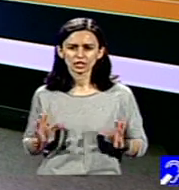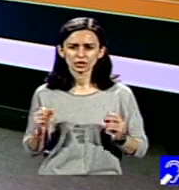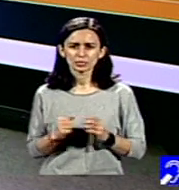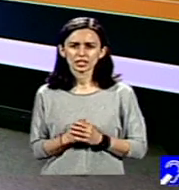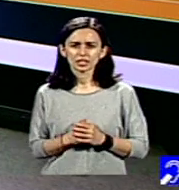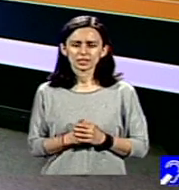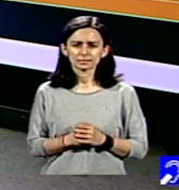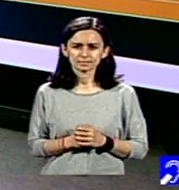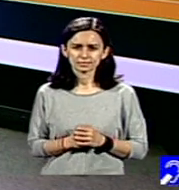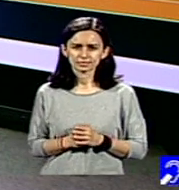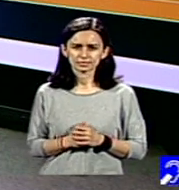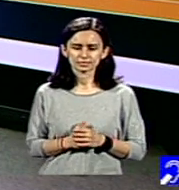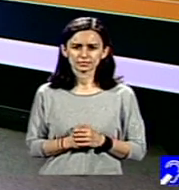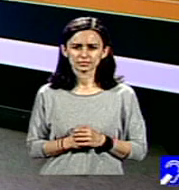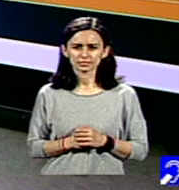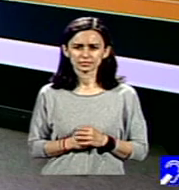ironic.